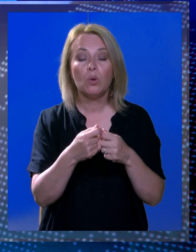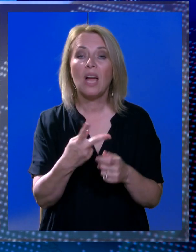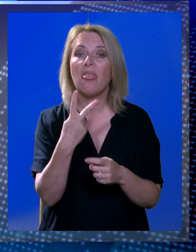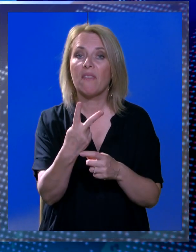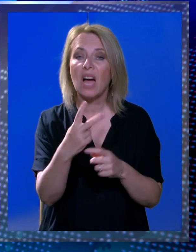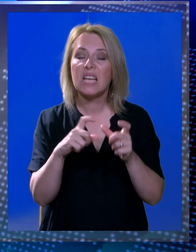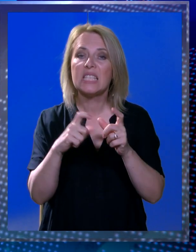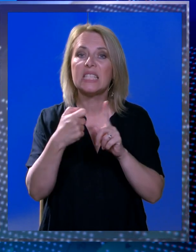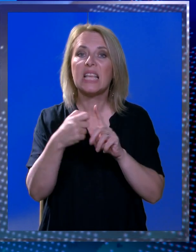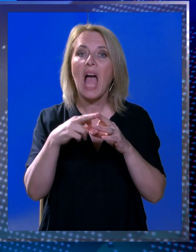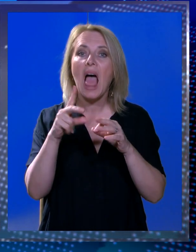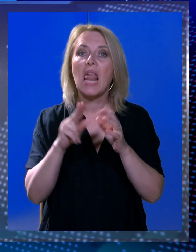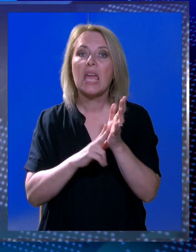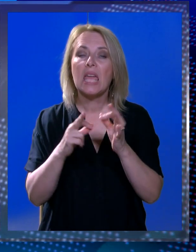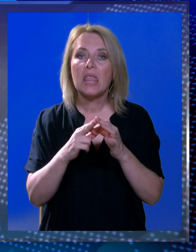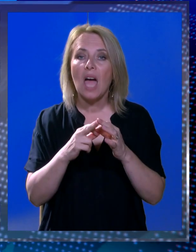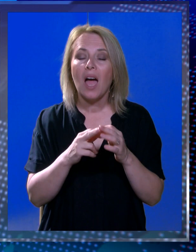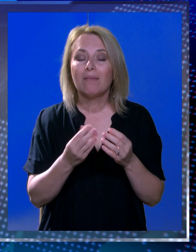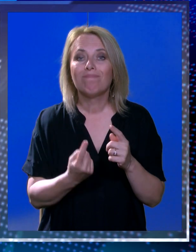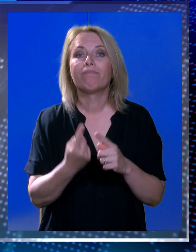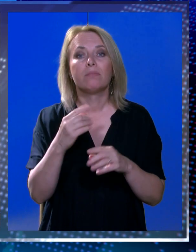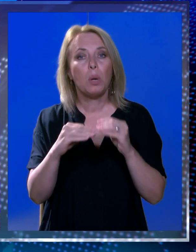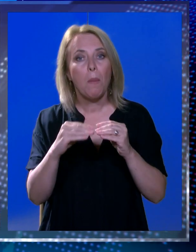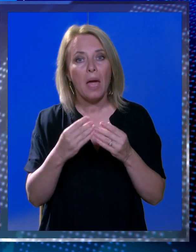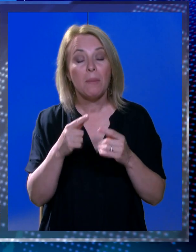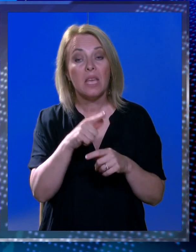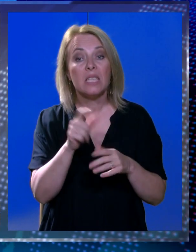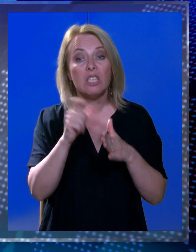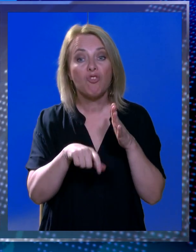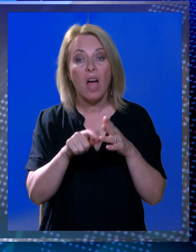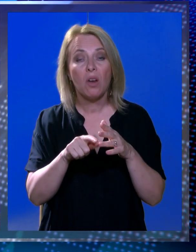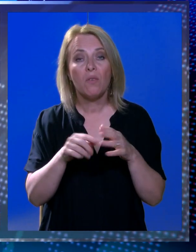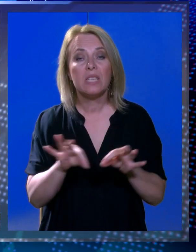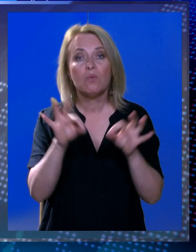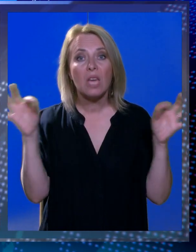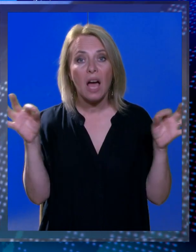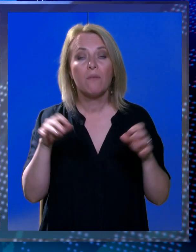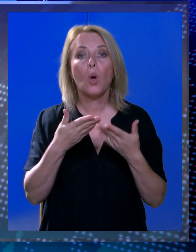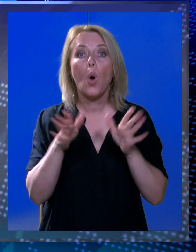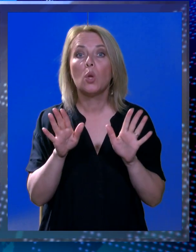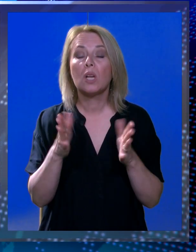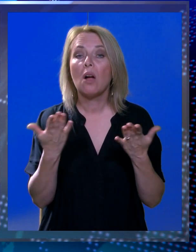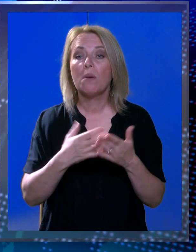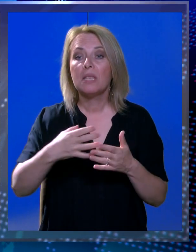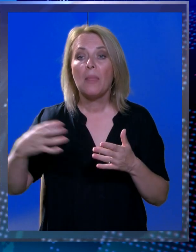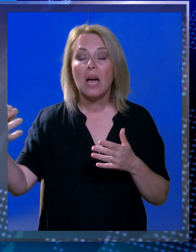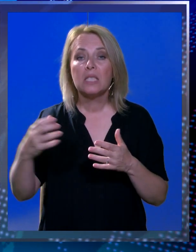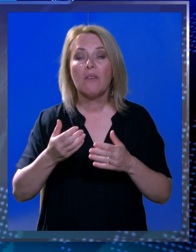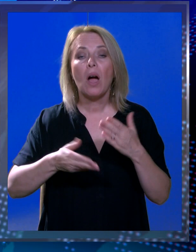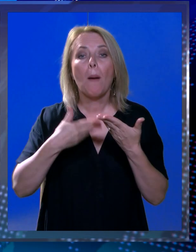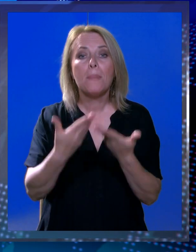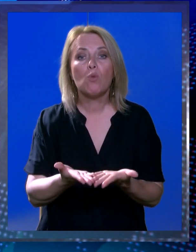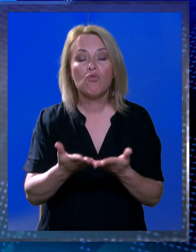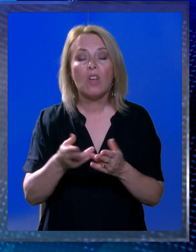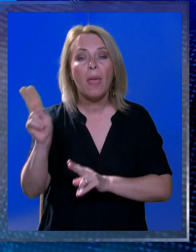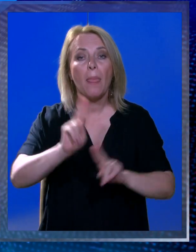Udruga 2 skalina našla se u problemima. Njezani članovi izašli su pred javnost i otkrili kako im za nastavak kontinuiranog pružanja